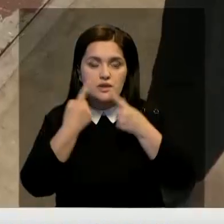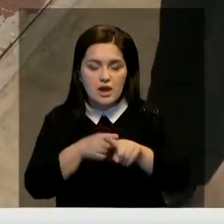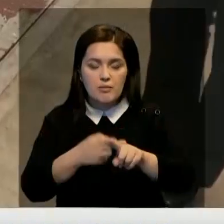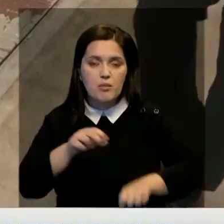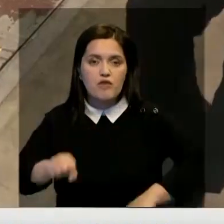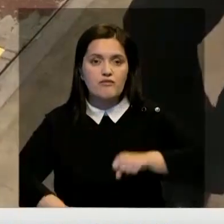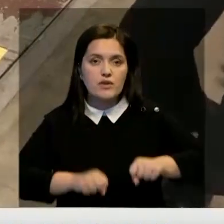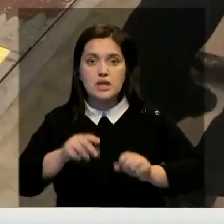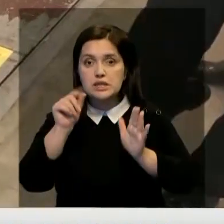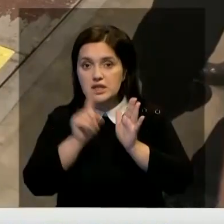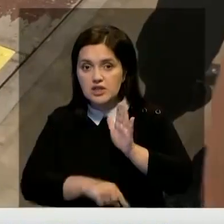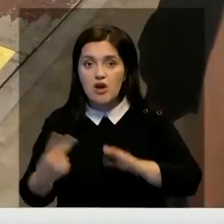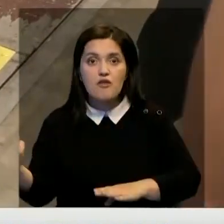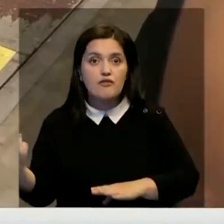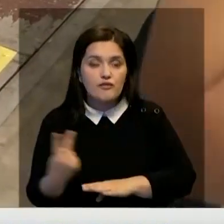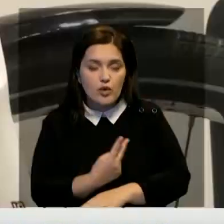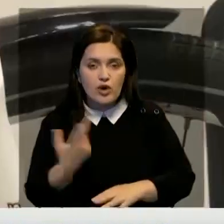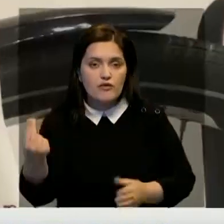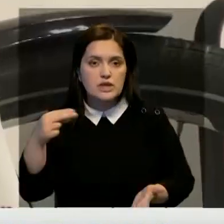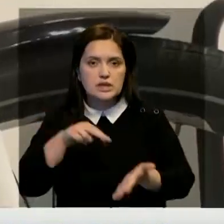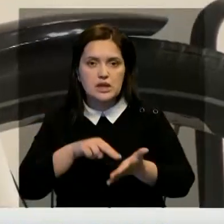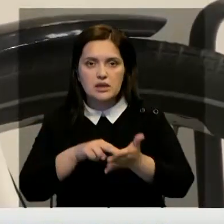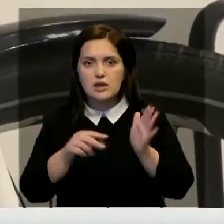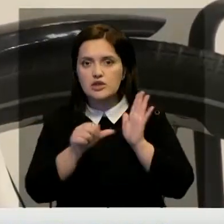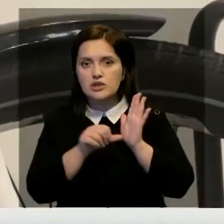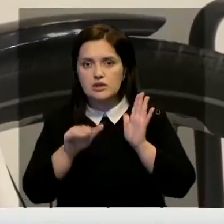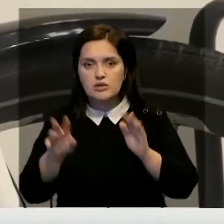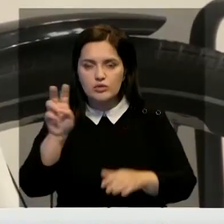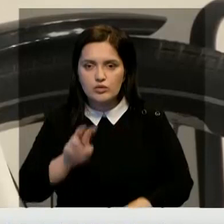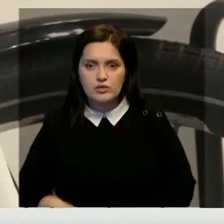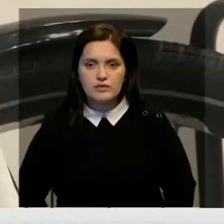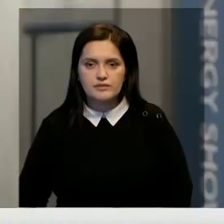этот велосипед подешевел вдвое. И сейчас его цена около 6 тысяч долларов.